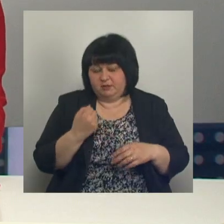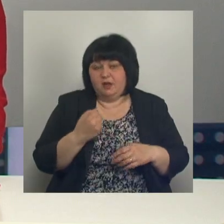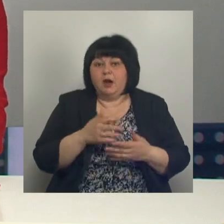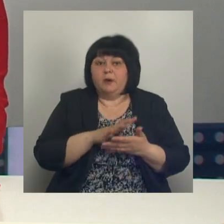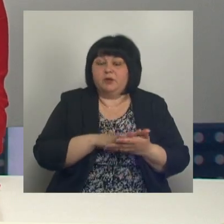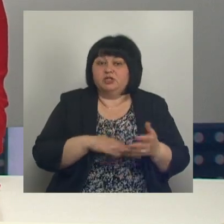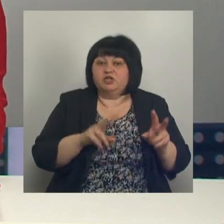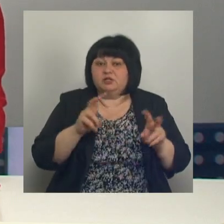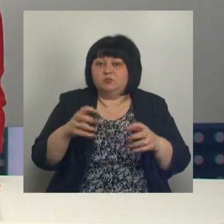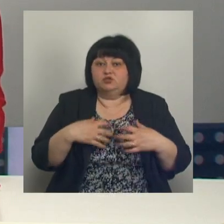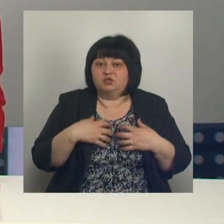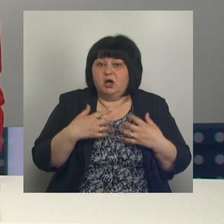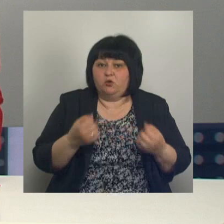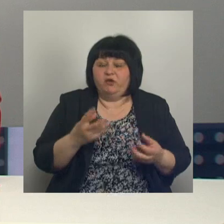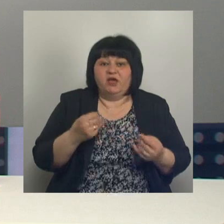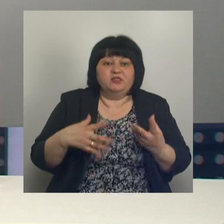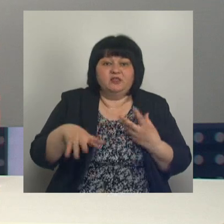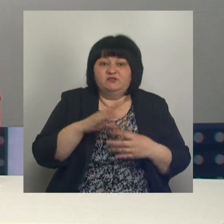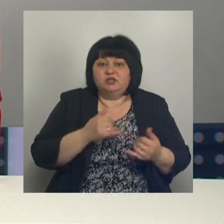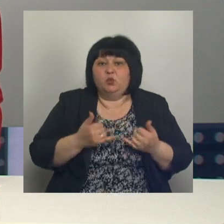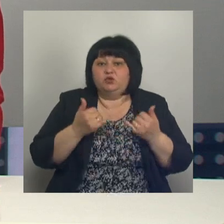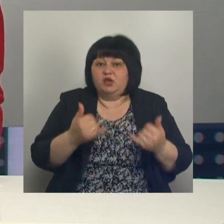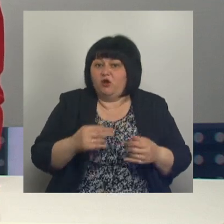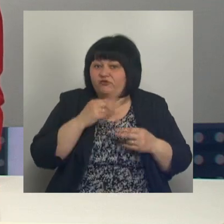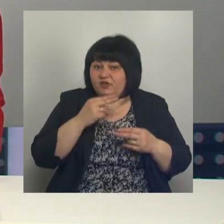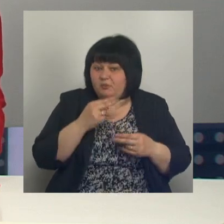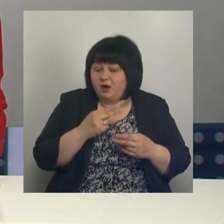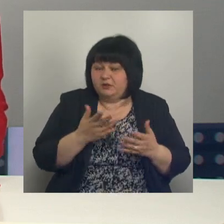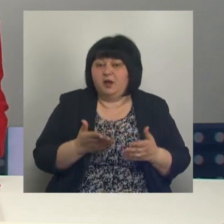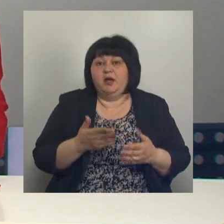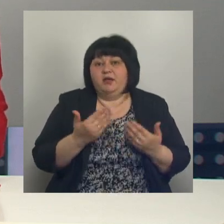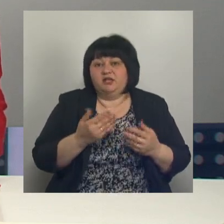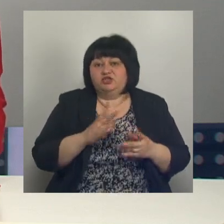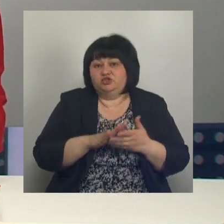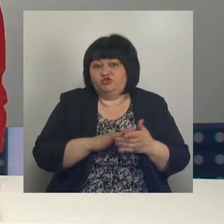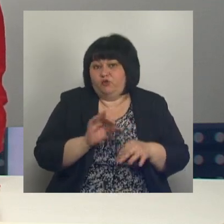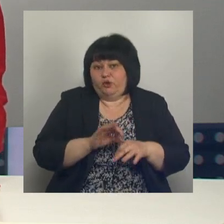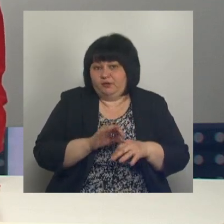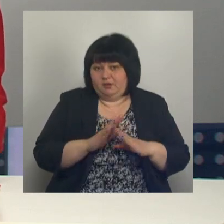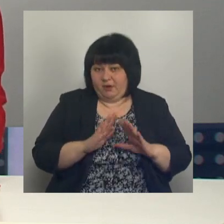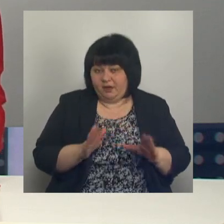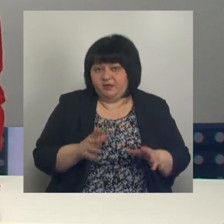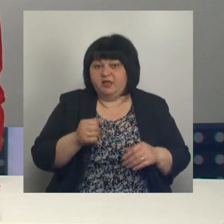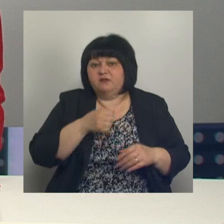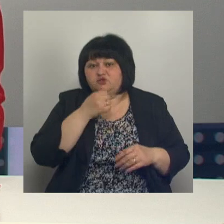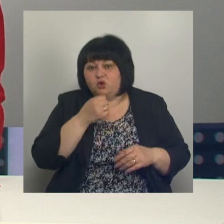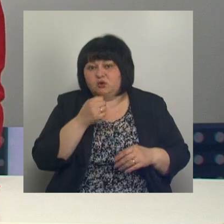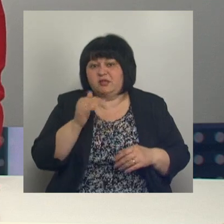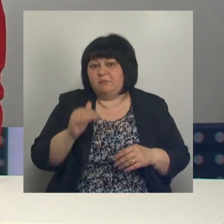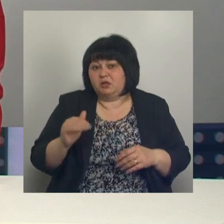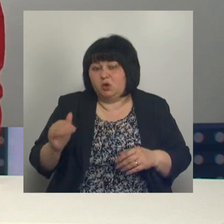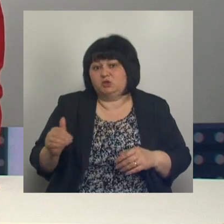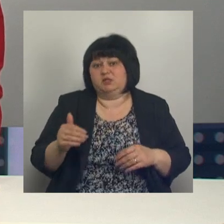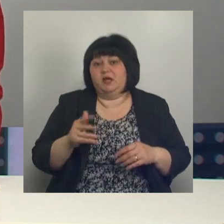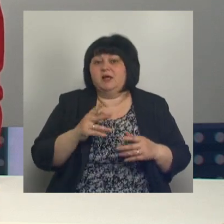тему здоровья, далеко не все уделяют этому вопросу внимания, особенно если ничего не беспокоит. И взрослые, подростки в лучшем